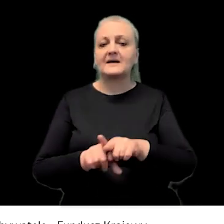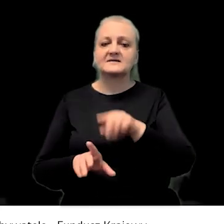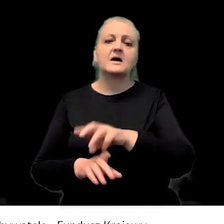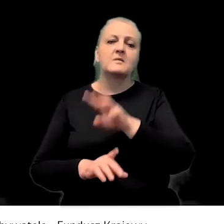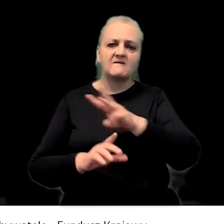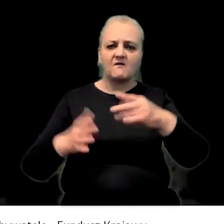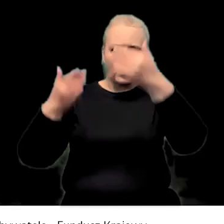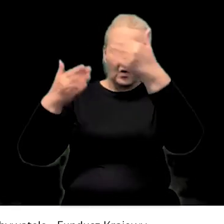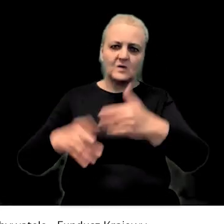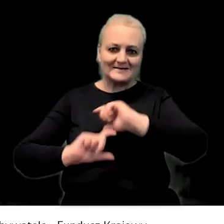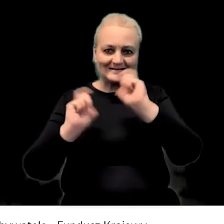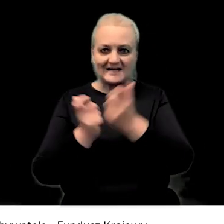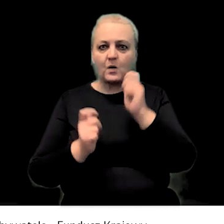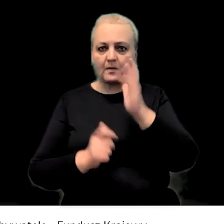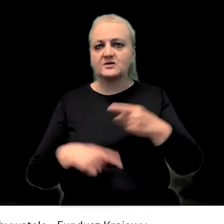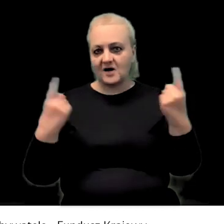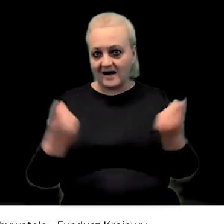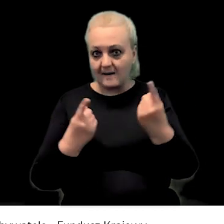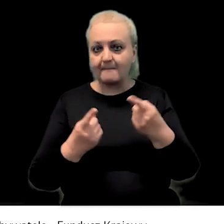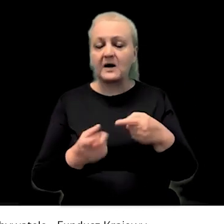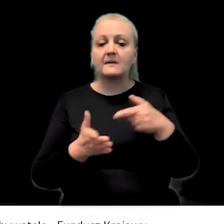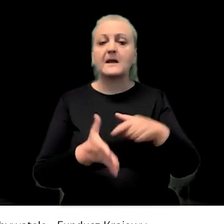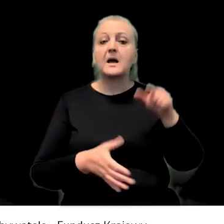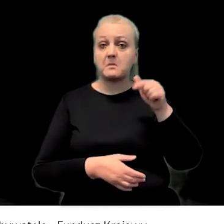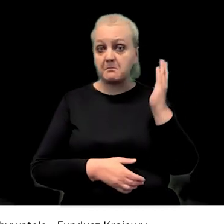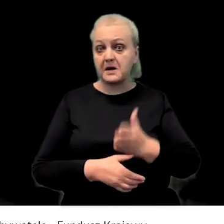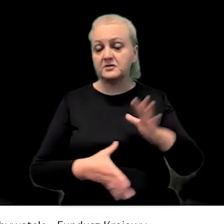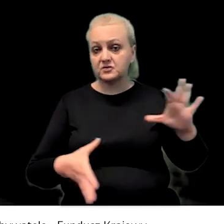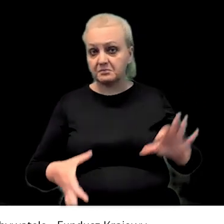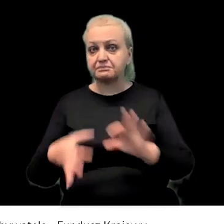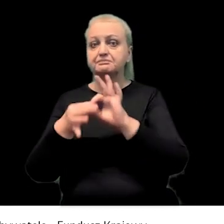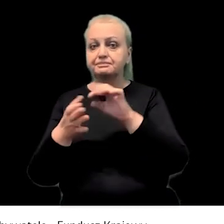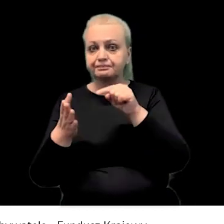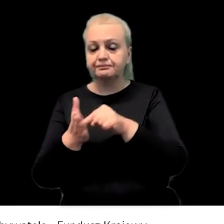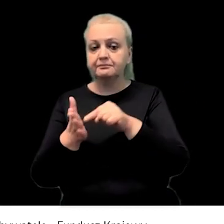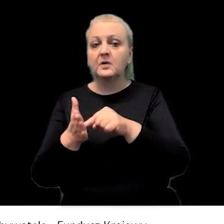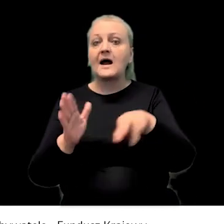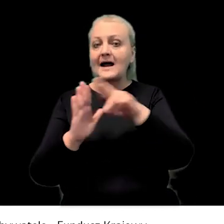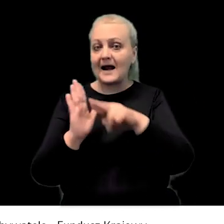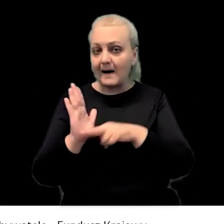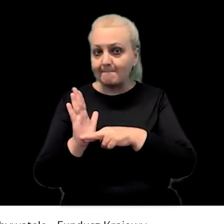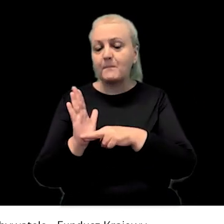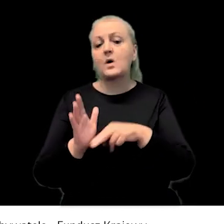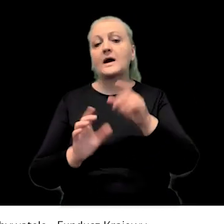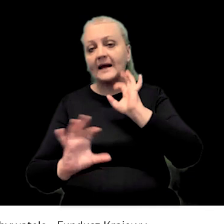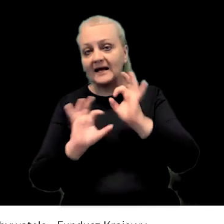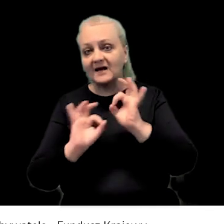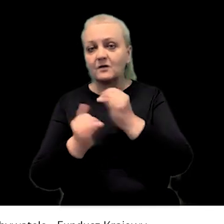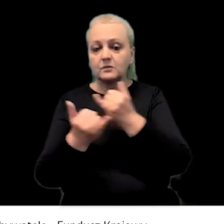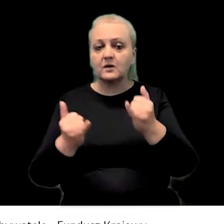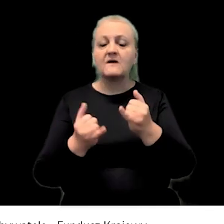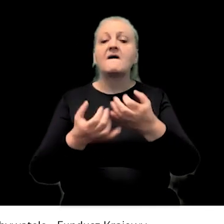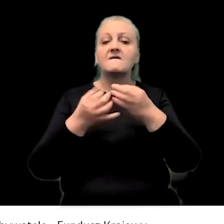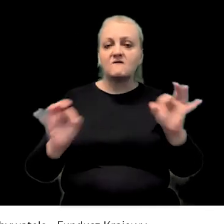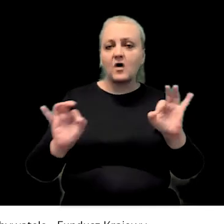pewno będziemy mieli stronę dedykowaną z całej tej kampanii i tam będą odnośniki do tych raportów